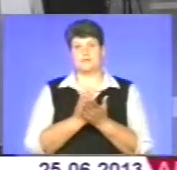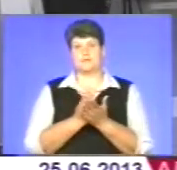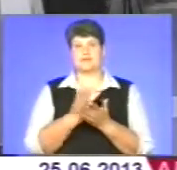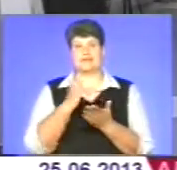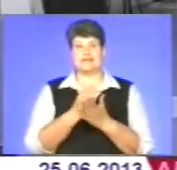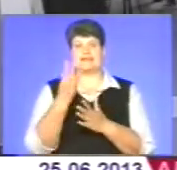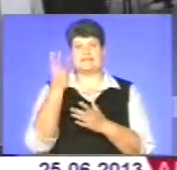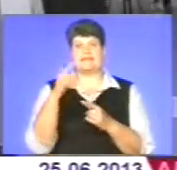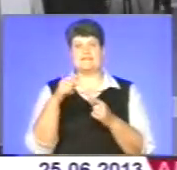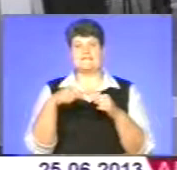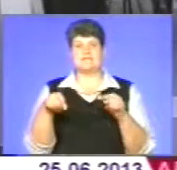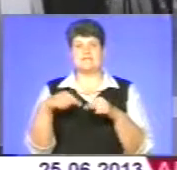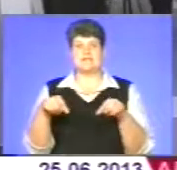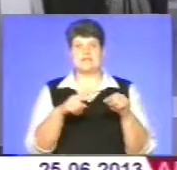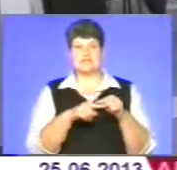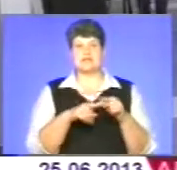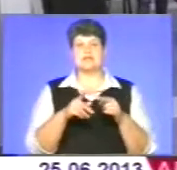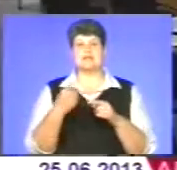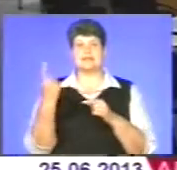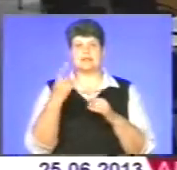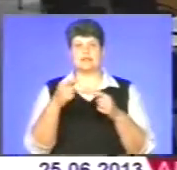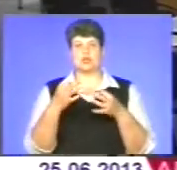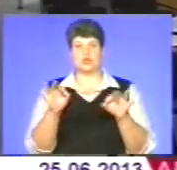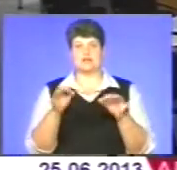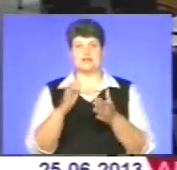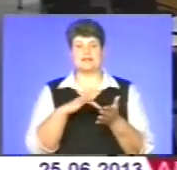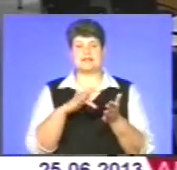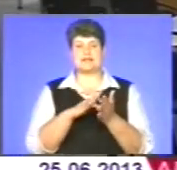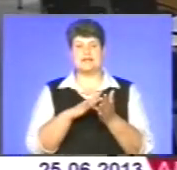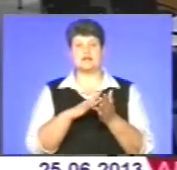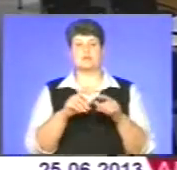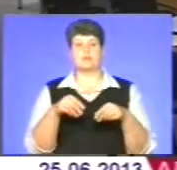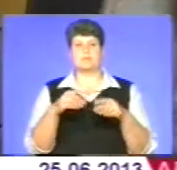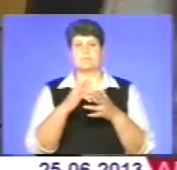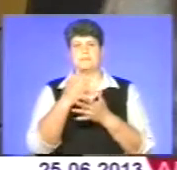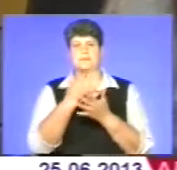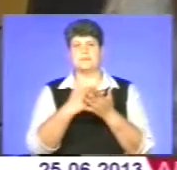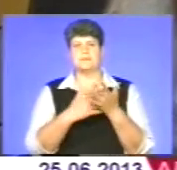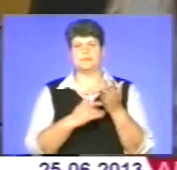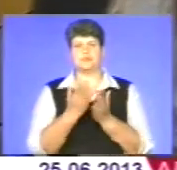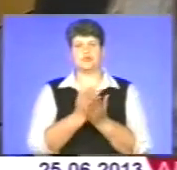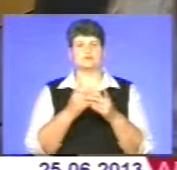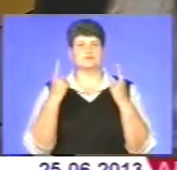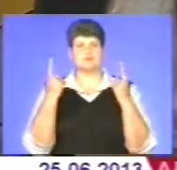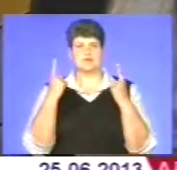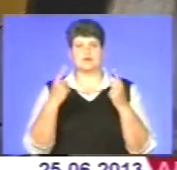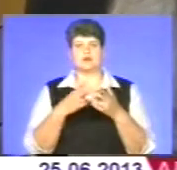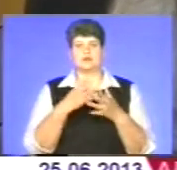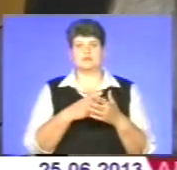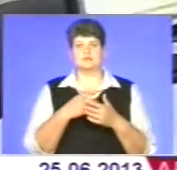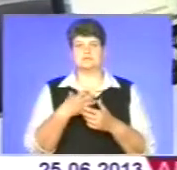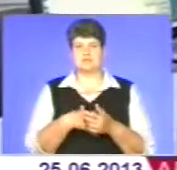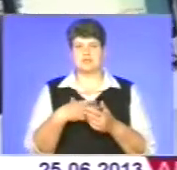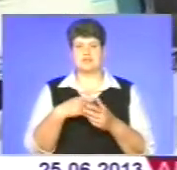відділи, де надають послуги та єдиний дозвільний центр. Перелік послуг великий, та, як показує досвід, найактуальніші земельні та житлові